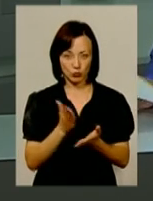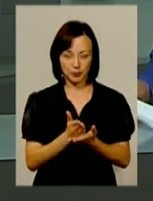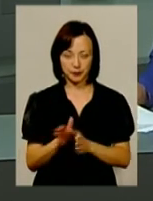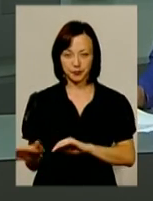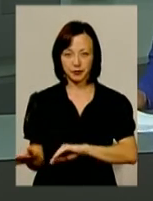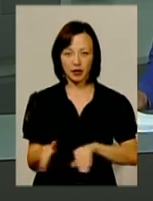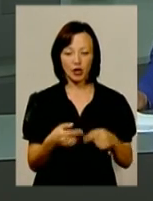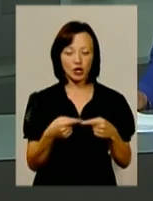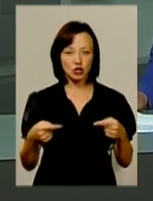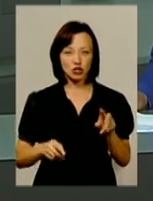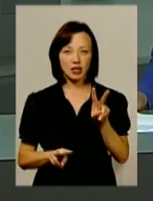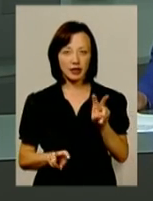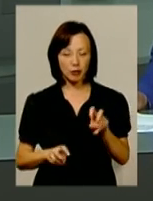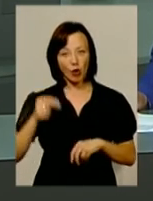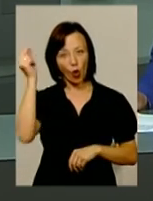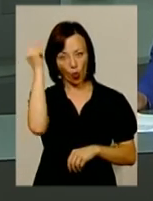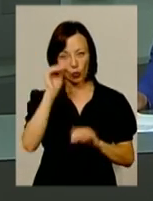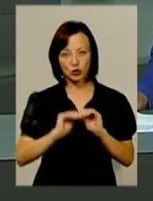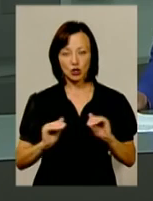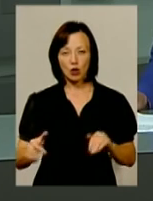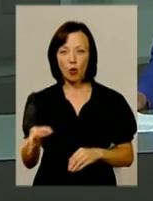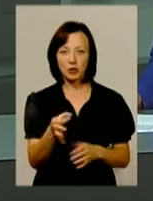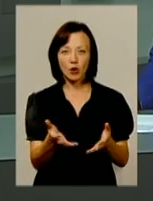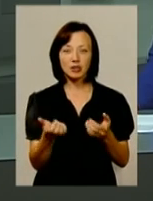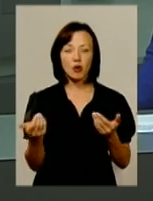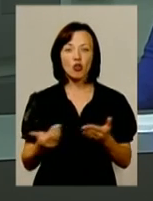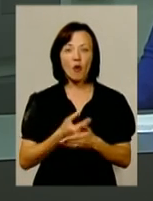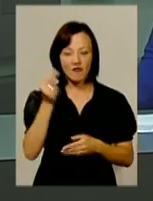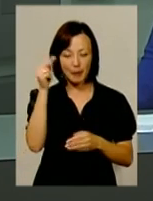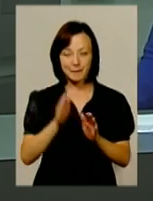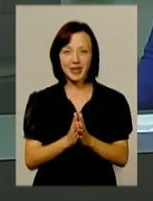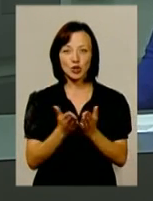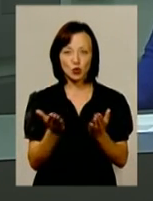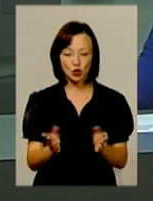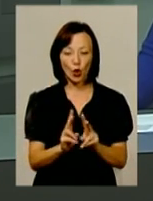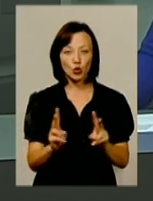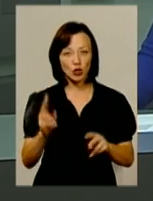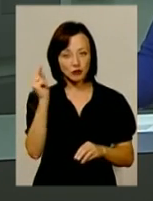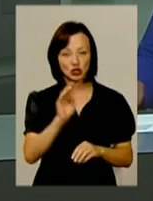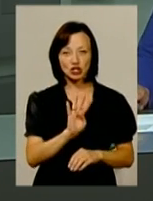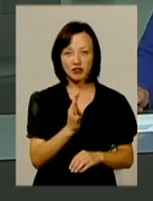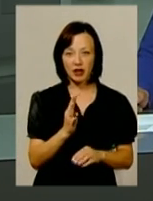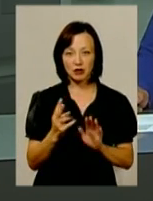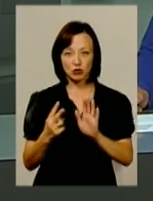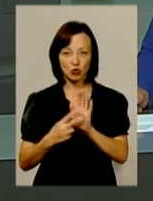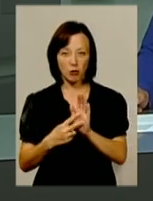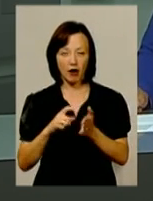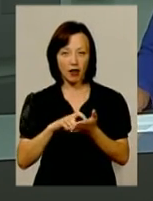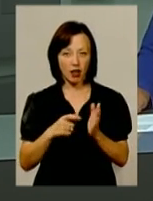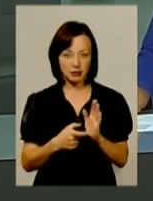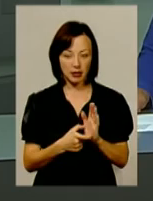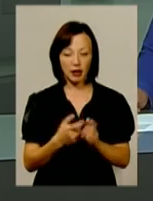До інших тем. Учні області отримають нові підручники. Це стосується тих, хто навчається у четвертих та сьомих класах.